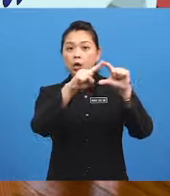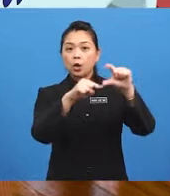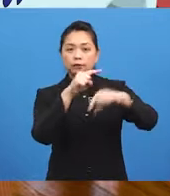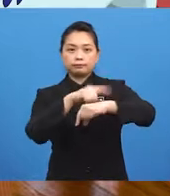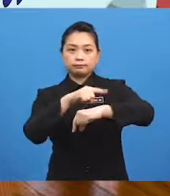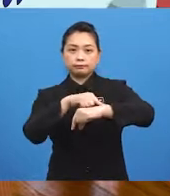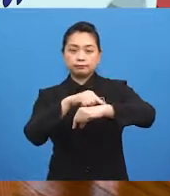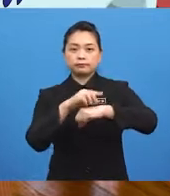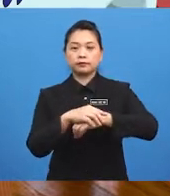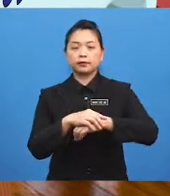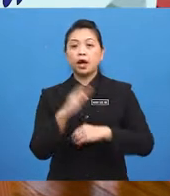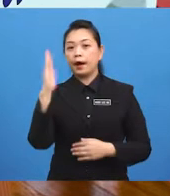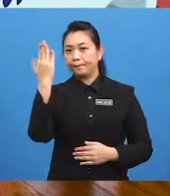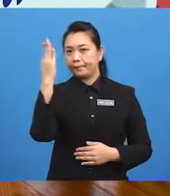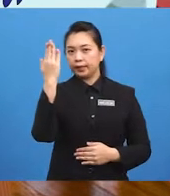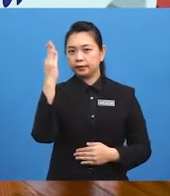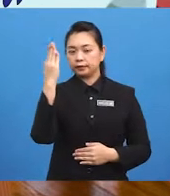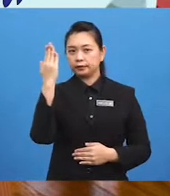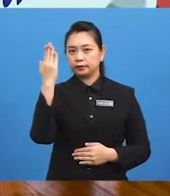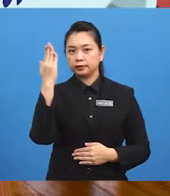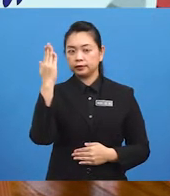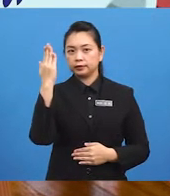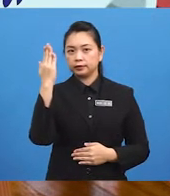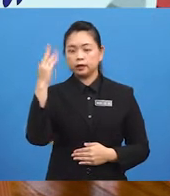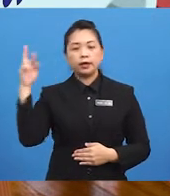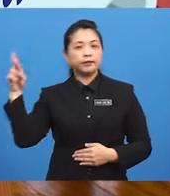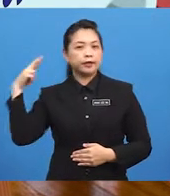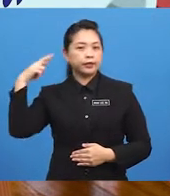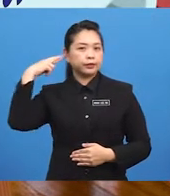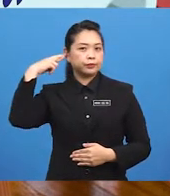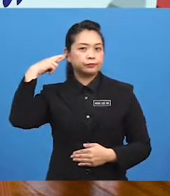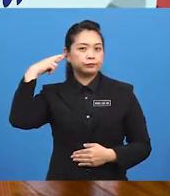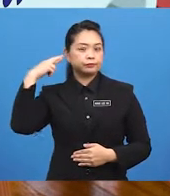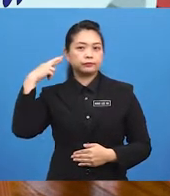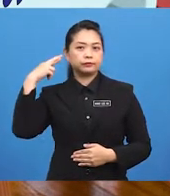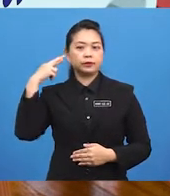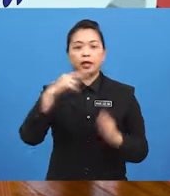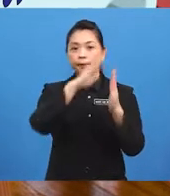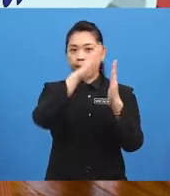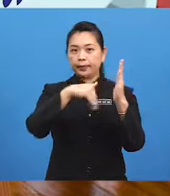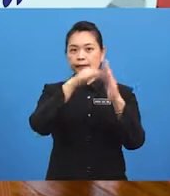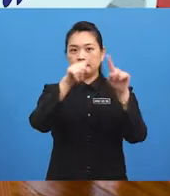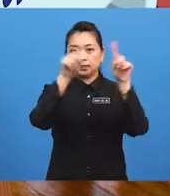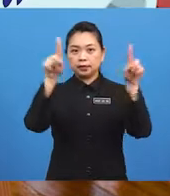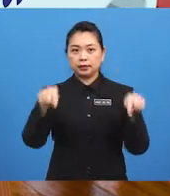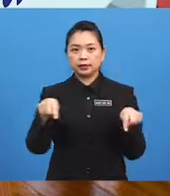mirror radio painting